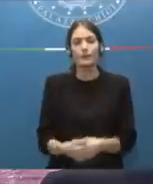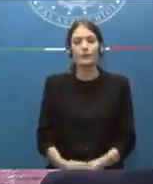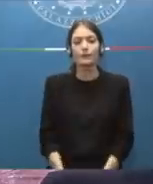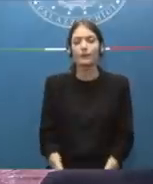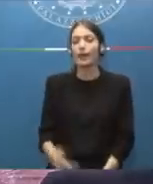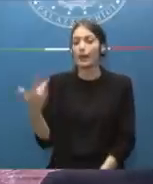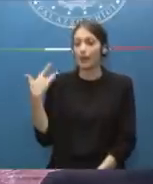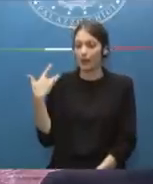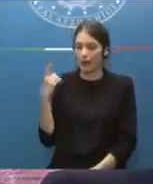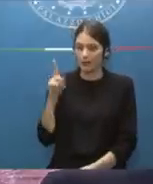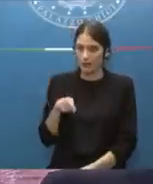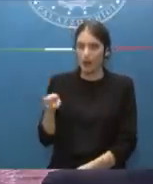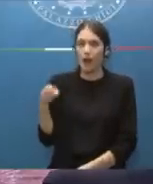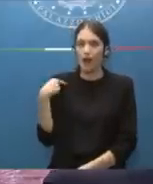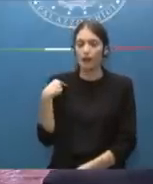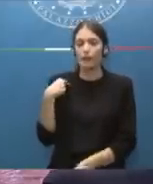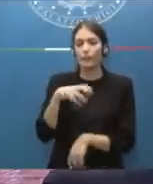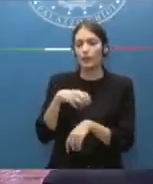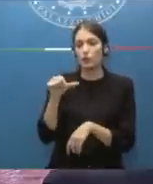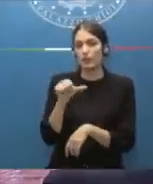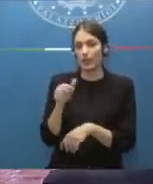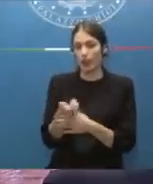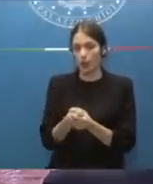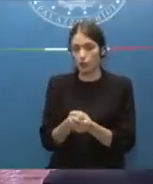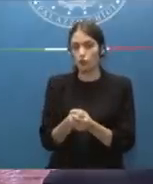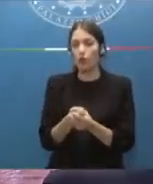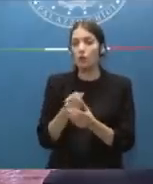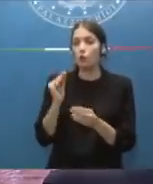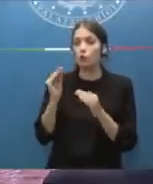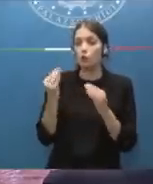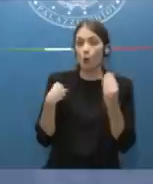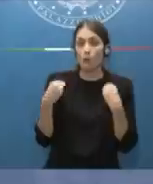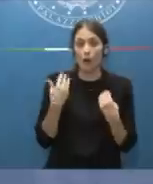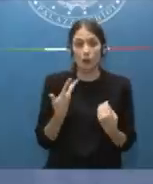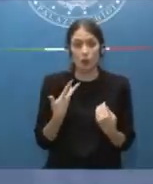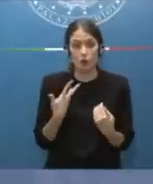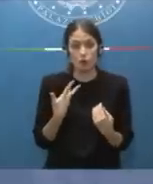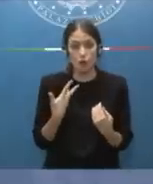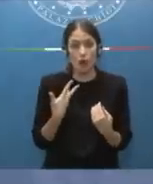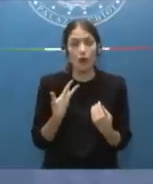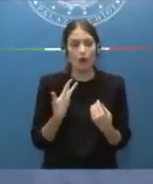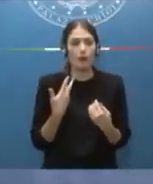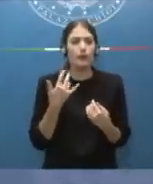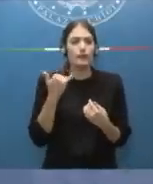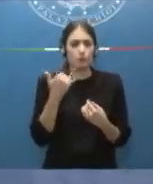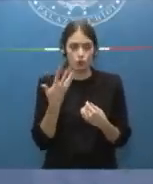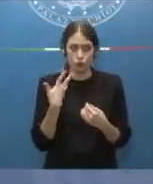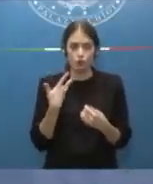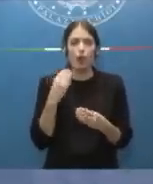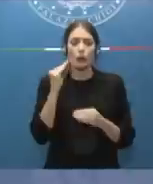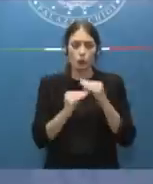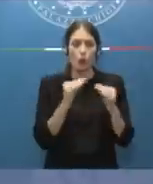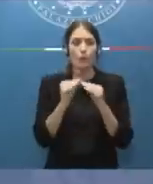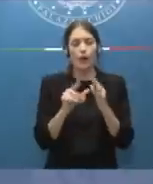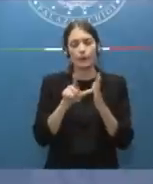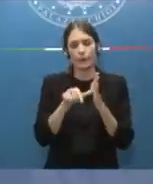Grazie anche al Ministro Schillaci se ci sono delle domande. Purtroppo ci sono delle domande anche se i tempi sono ristretti causa